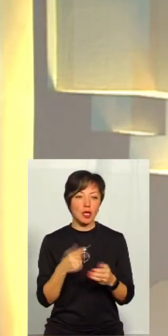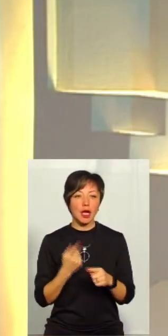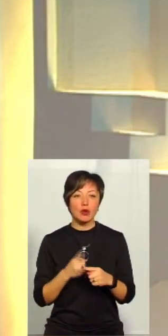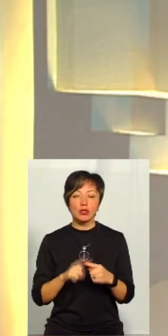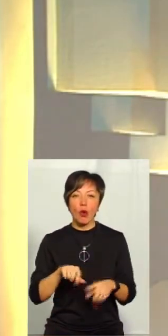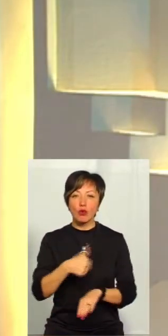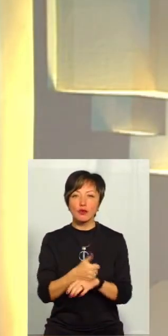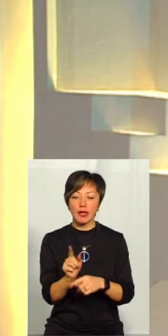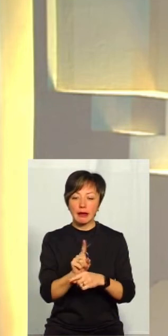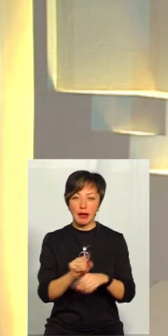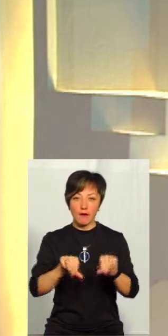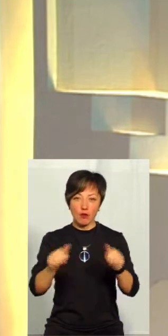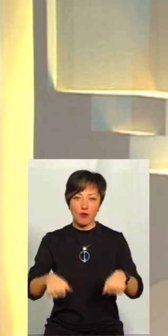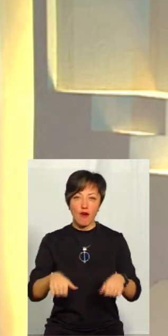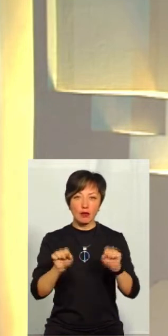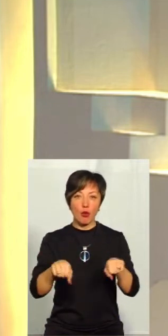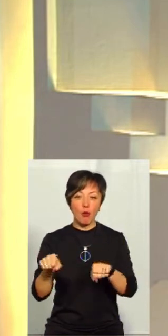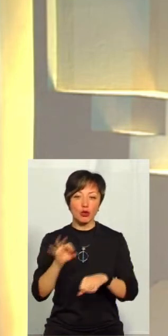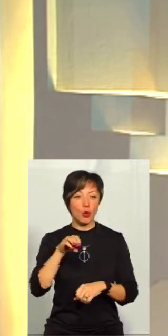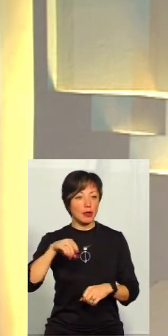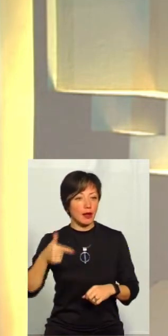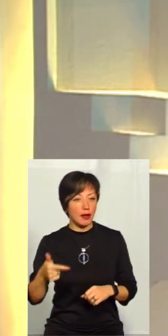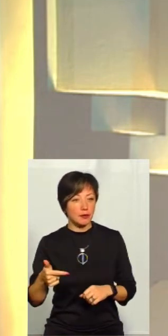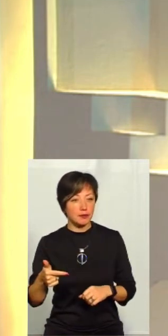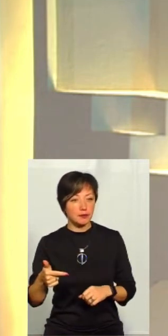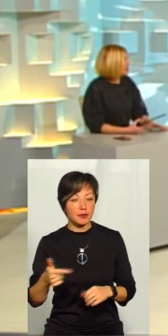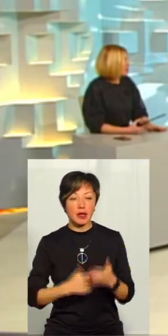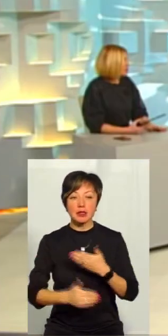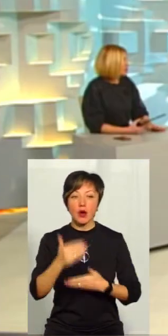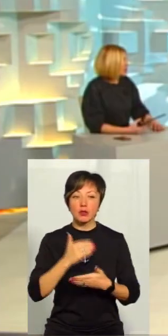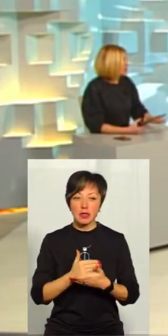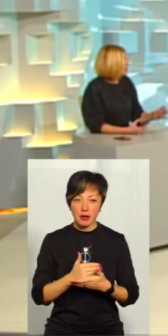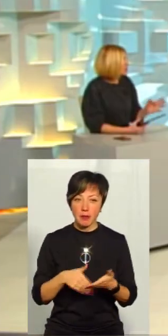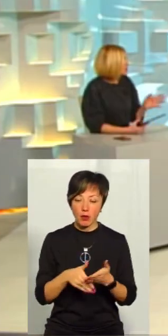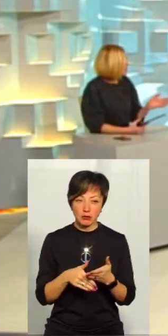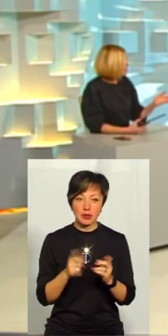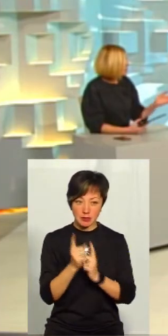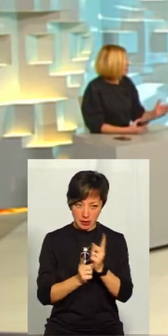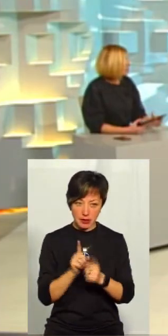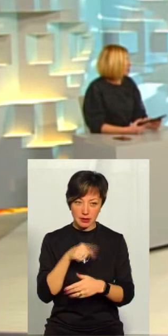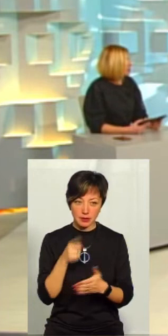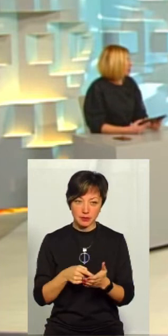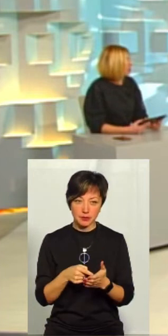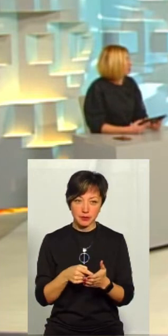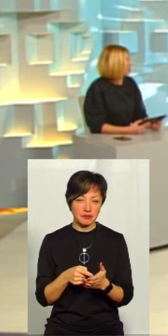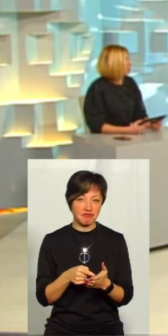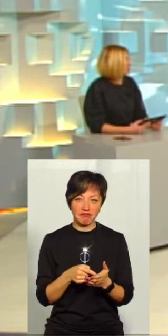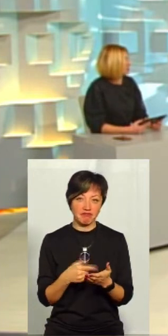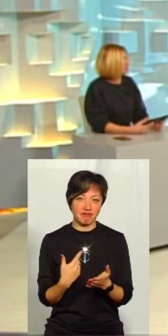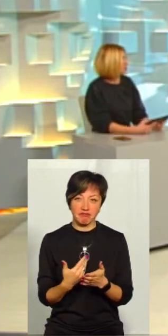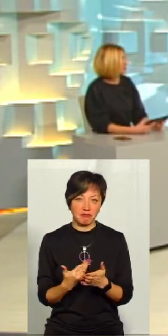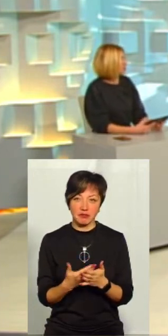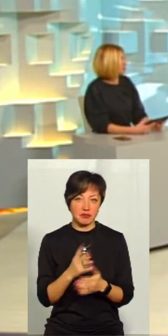основні критерії формування спроможних ОТГ за останніми методиками, вони якось змінилися? Майже ні.